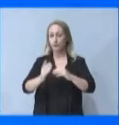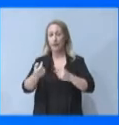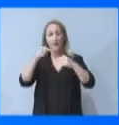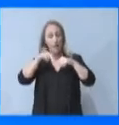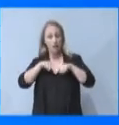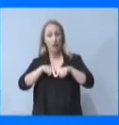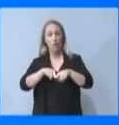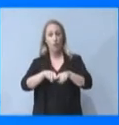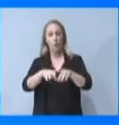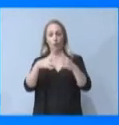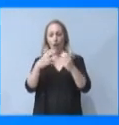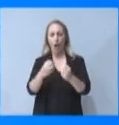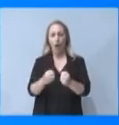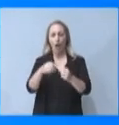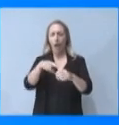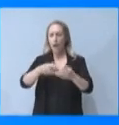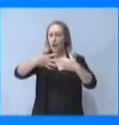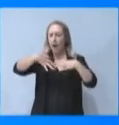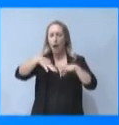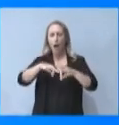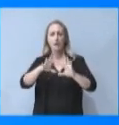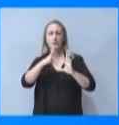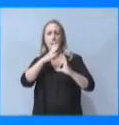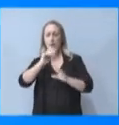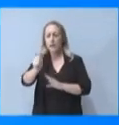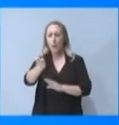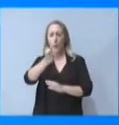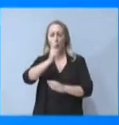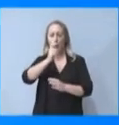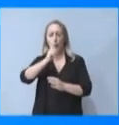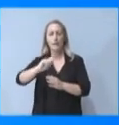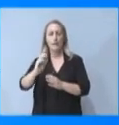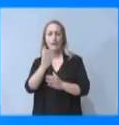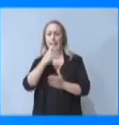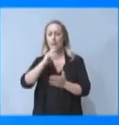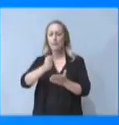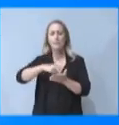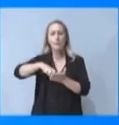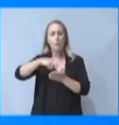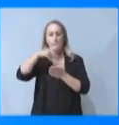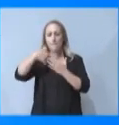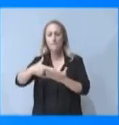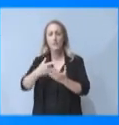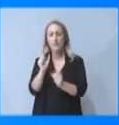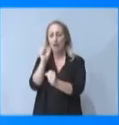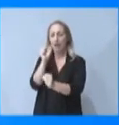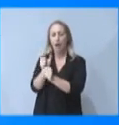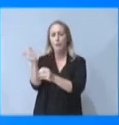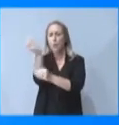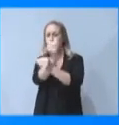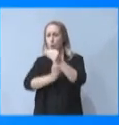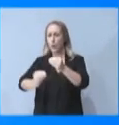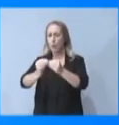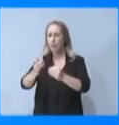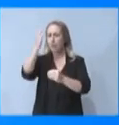εργασίας σε όλους τους κλάδους της οικονομίας. Επέκταση του στεγαστικού επιδόματος χιλίων ευρώ ανά έτος και στους σπουδαστές των